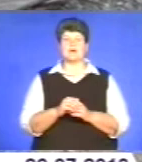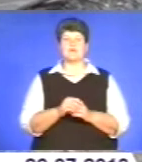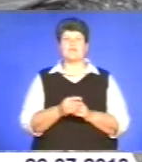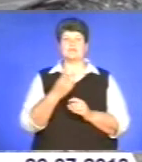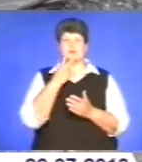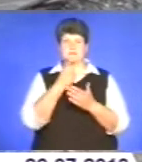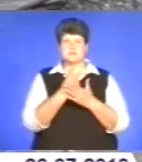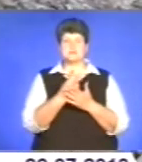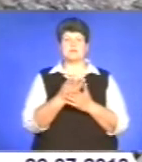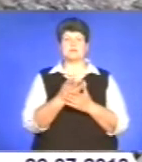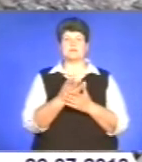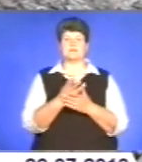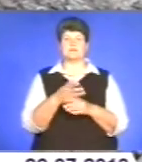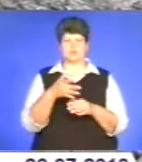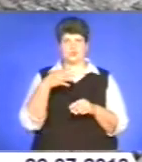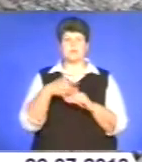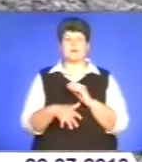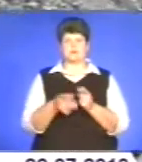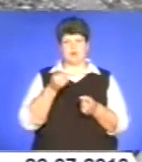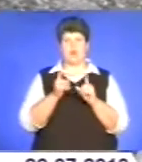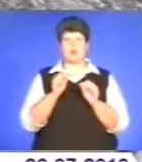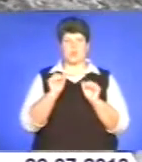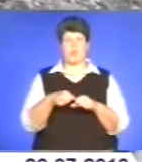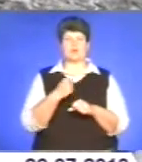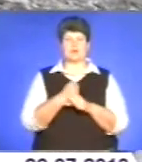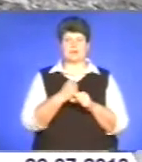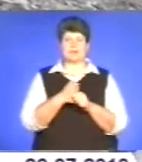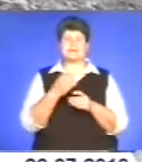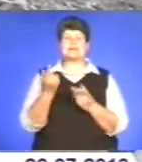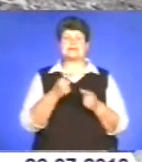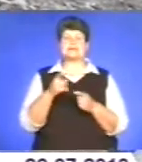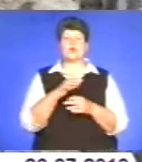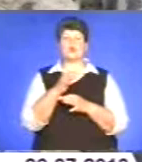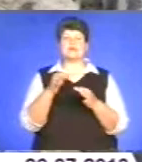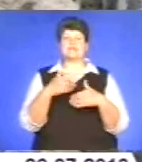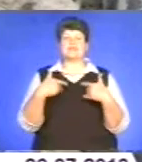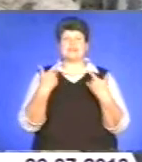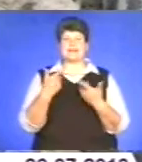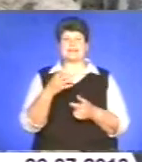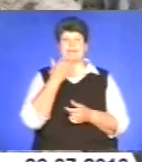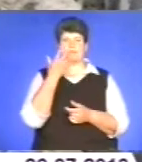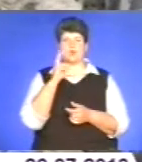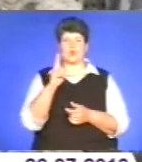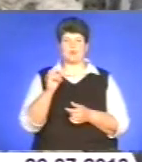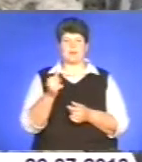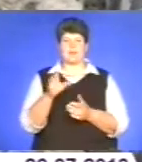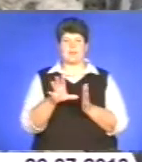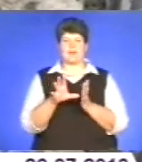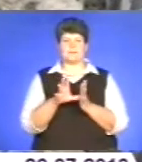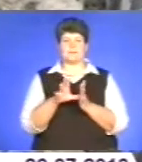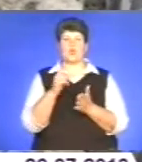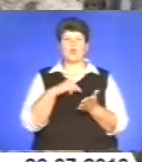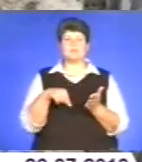ситуацію насправді, тобто те, що реально можна зробити. За консультацією звертаємося в Теплокомуненерго. У місті